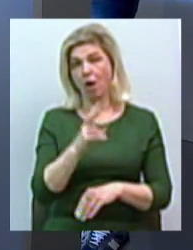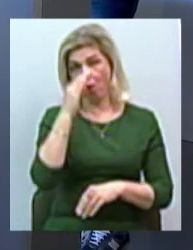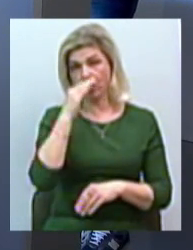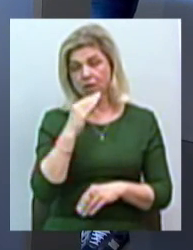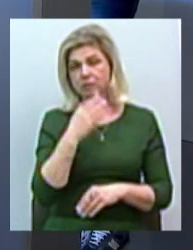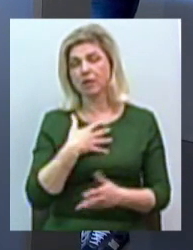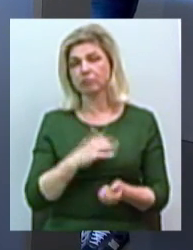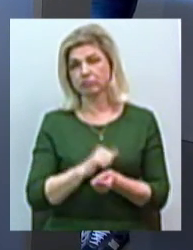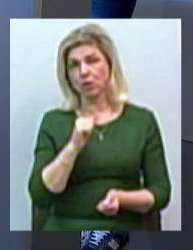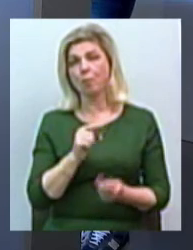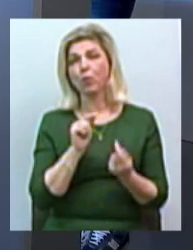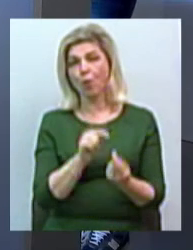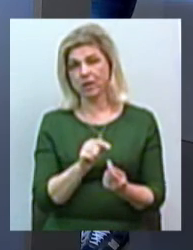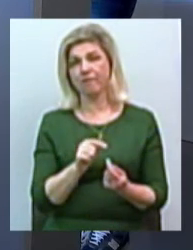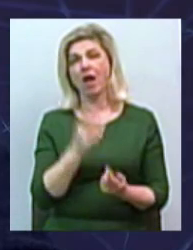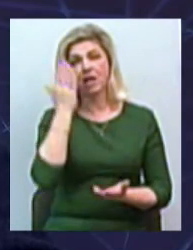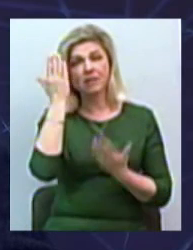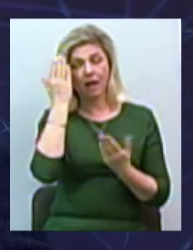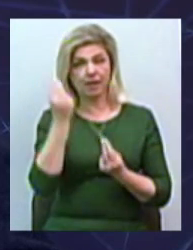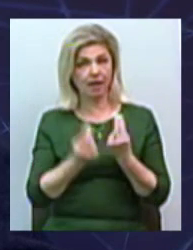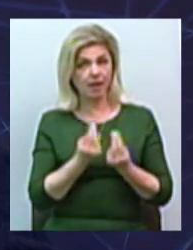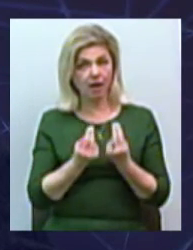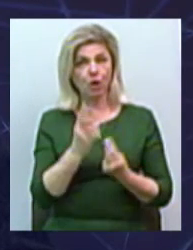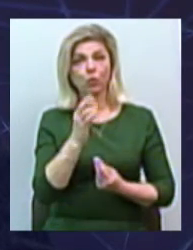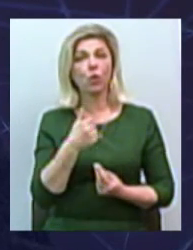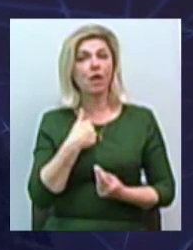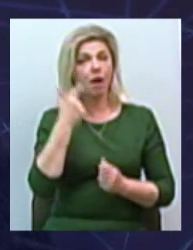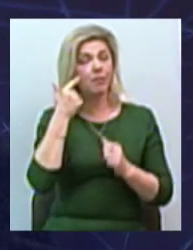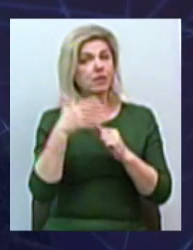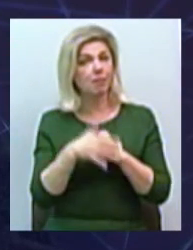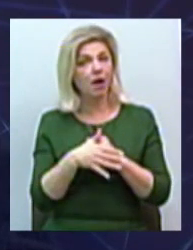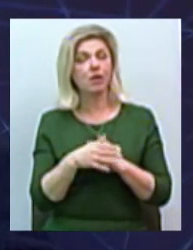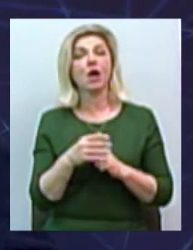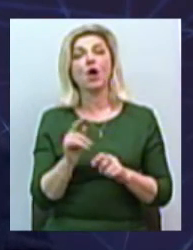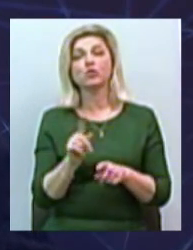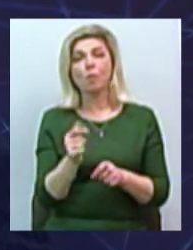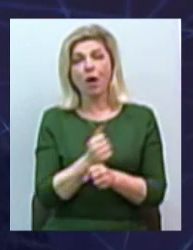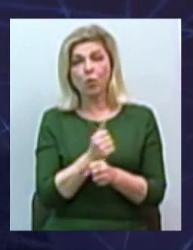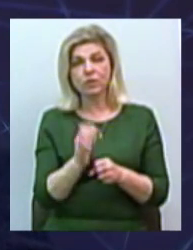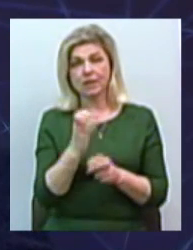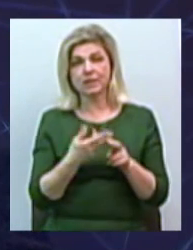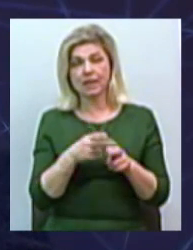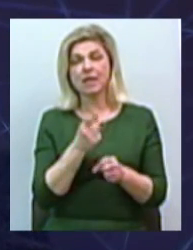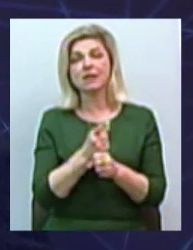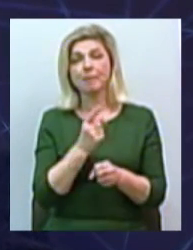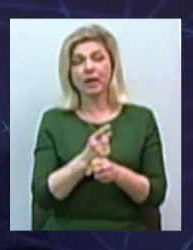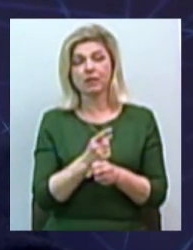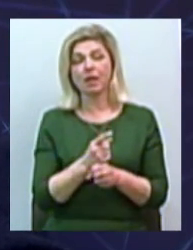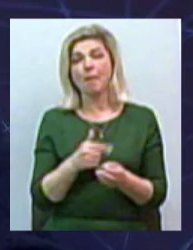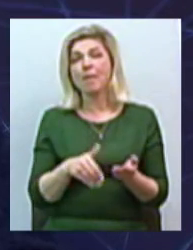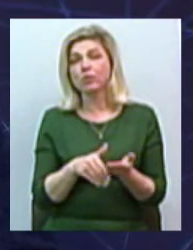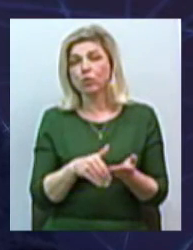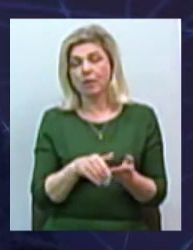проти азартних ігр. Але я розумію, що бороться з цими запретними методами